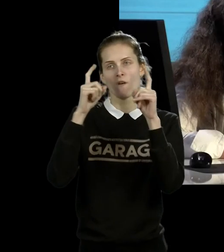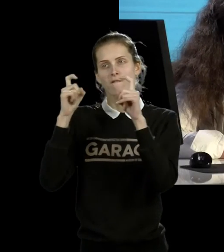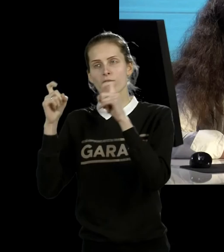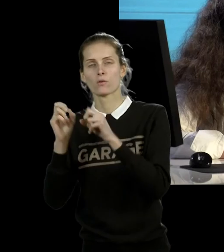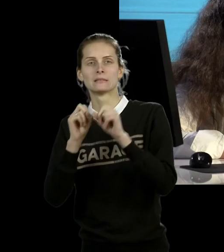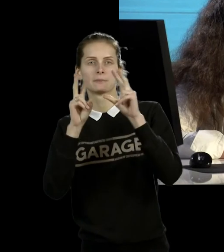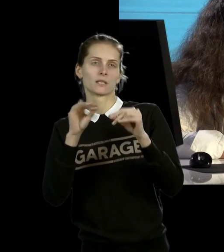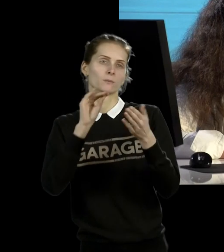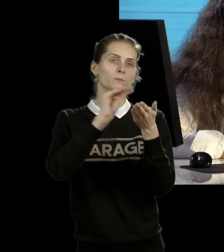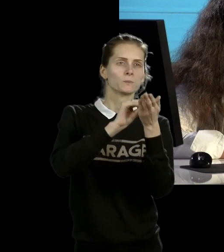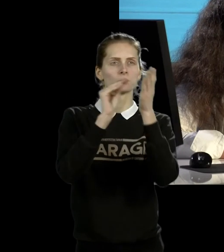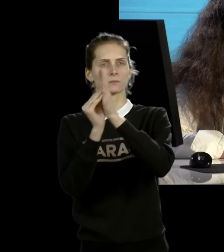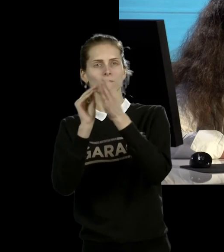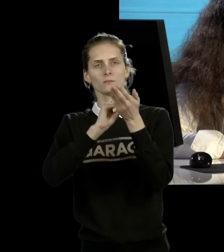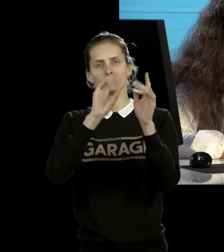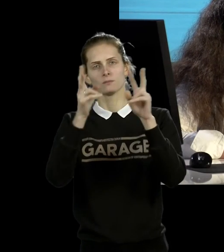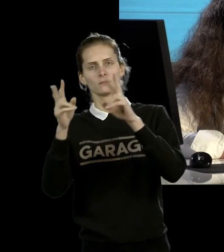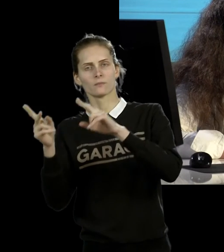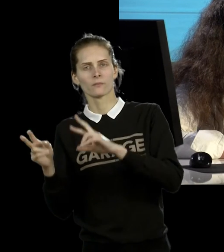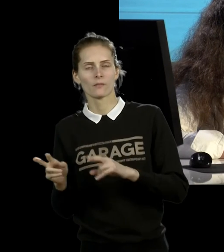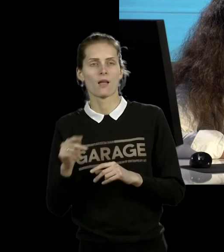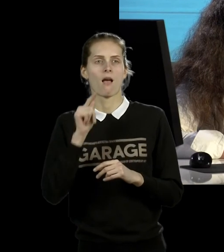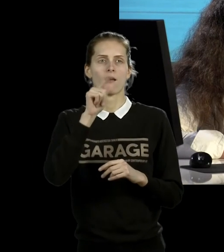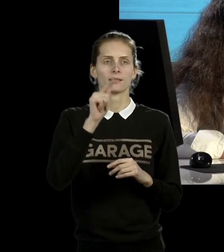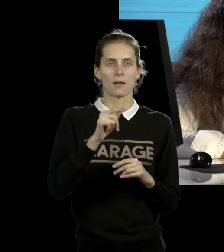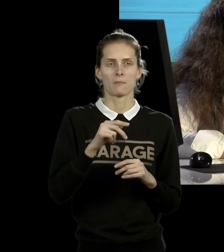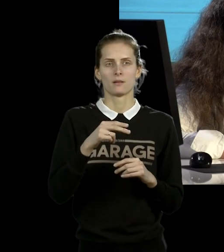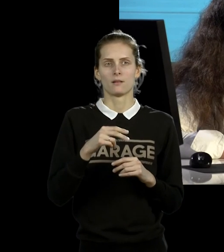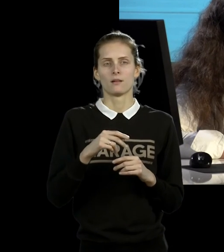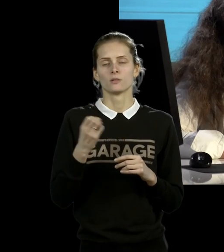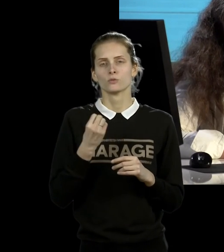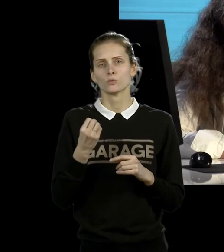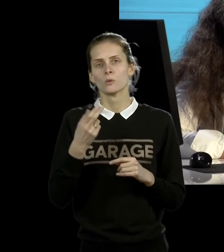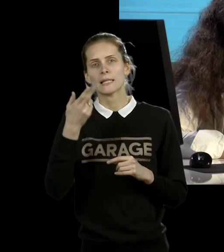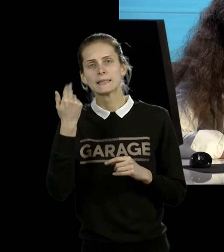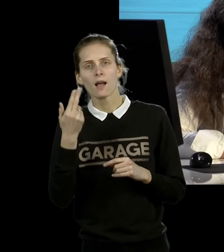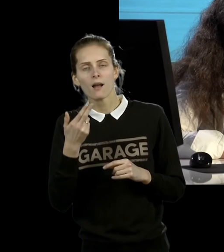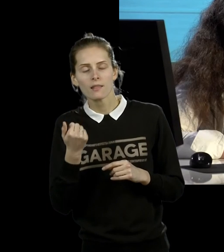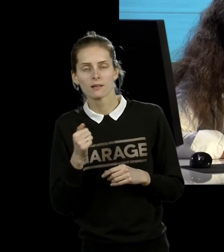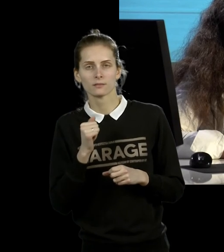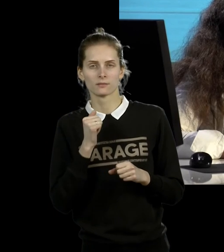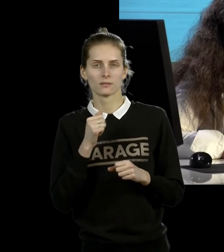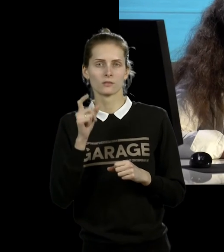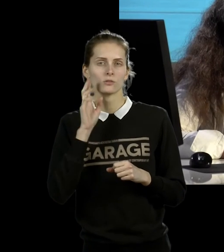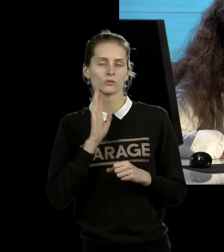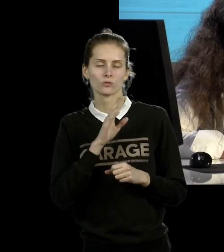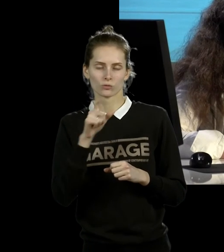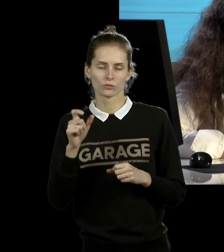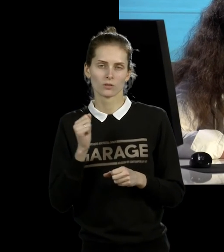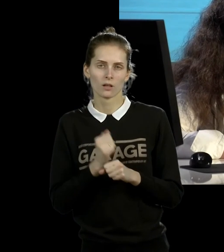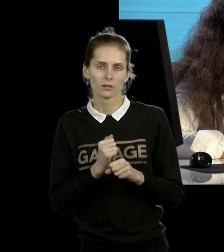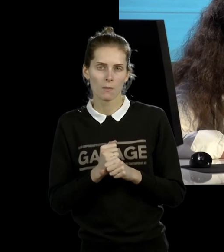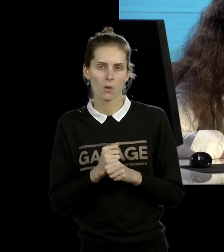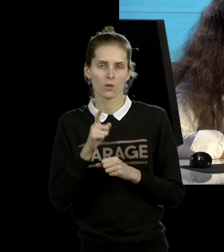Постановочная перформанс итальянки, работавшая во фразе Джинны Панны, во время которого она лежала на такой вот